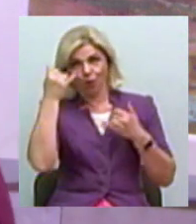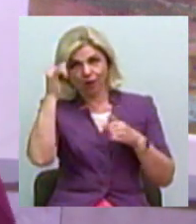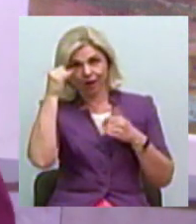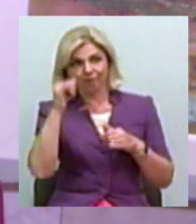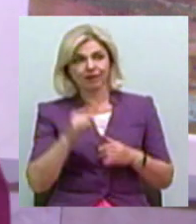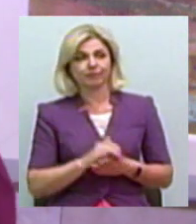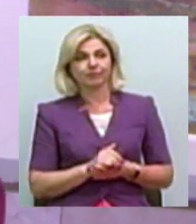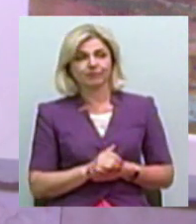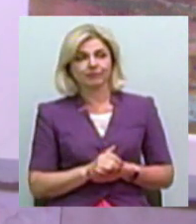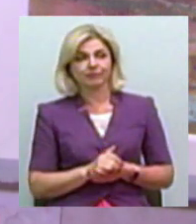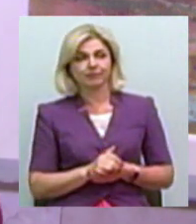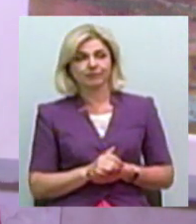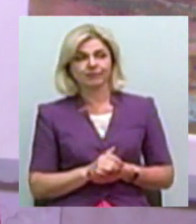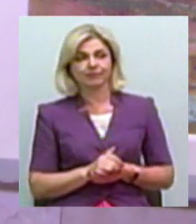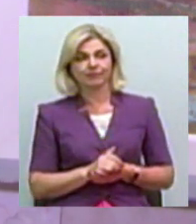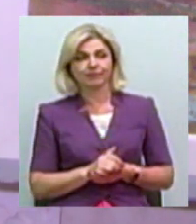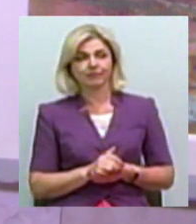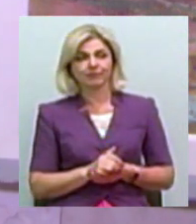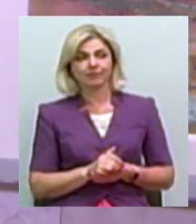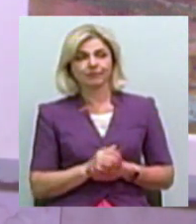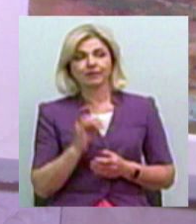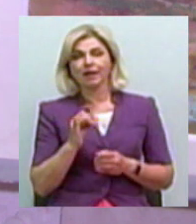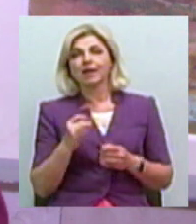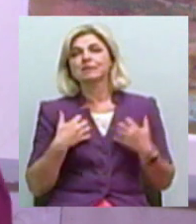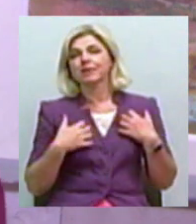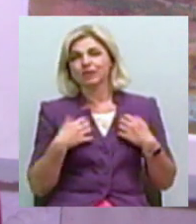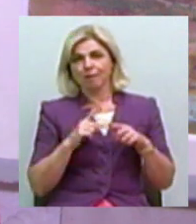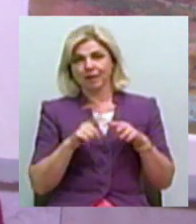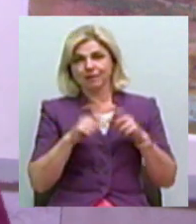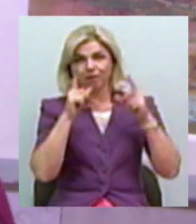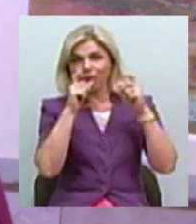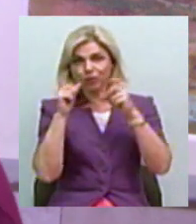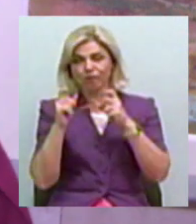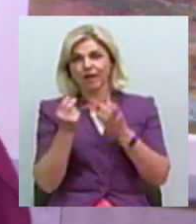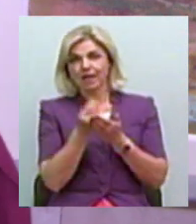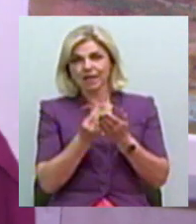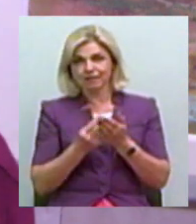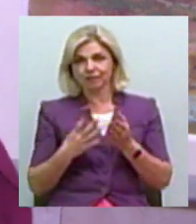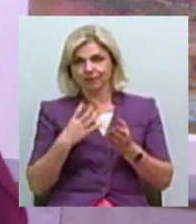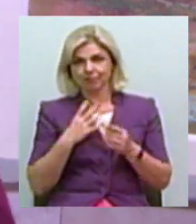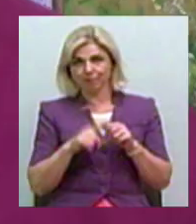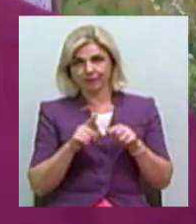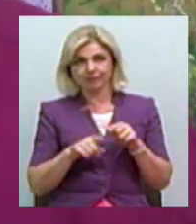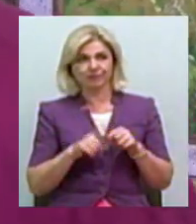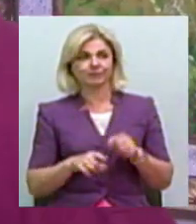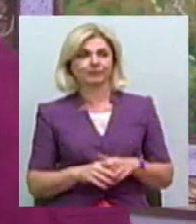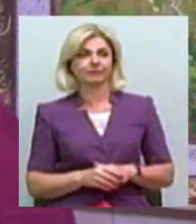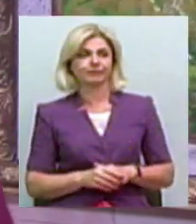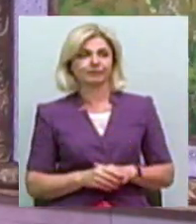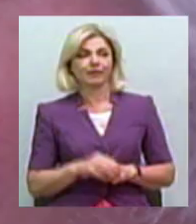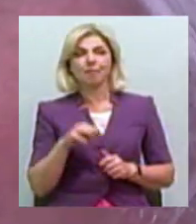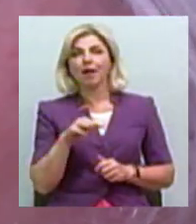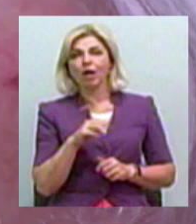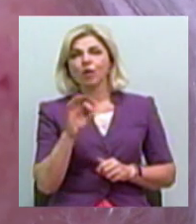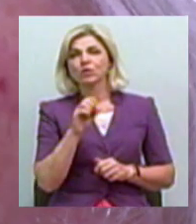звісно, їх то раз-два прийшло зарисувати, зафотографувати навіть, а потім вже прийшов майстерні до пейсу. Михайло